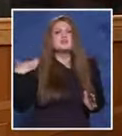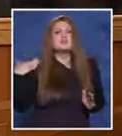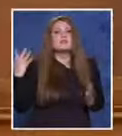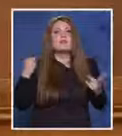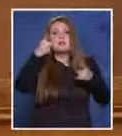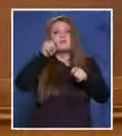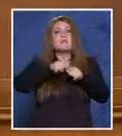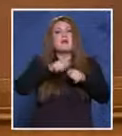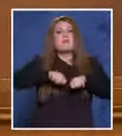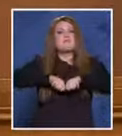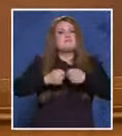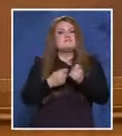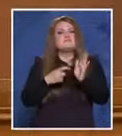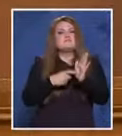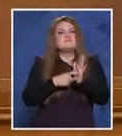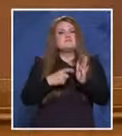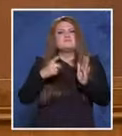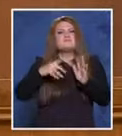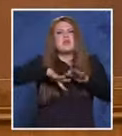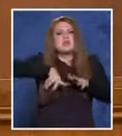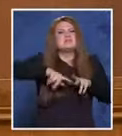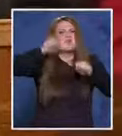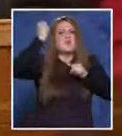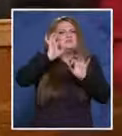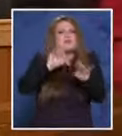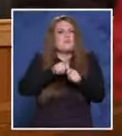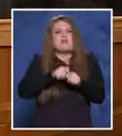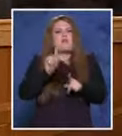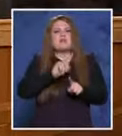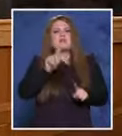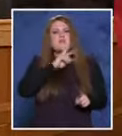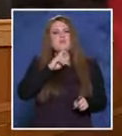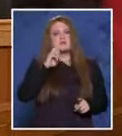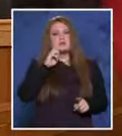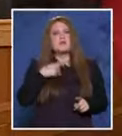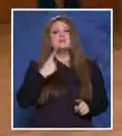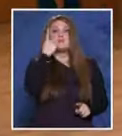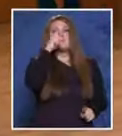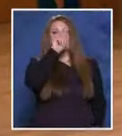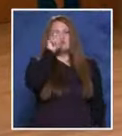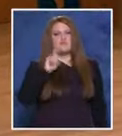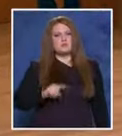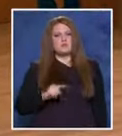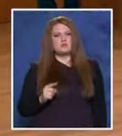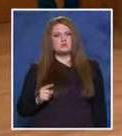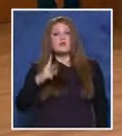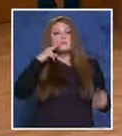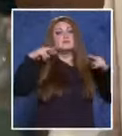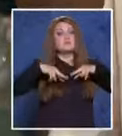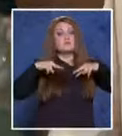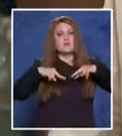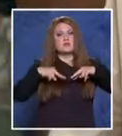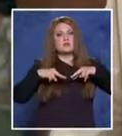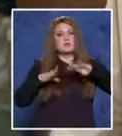престъпниците, не полицаите. Аз съм очудена дори от това нещо. въпроси повече, госпожо, седя. Аз имам само един въпрос към свидетеля.